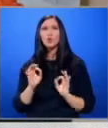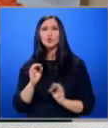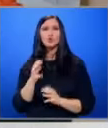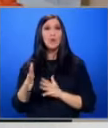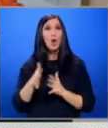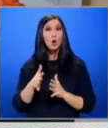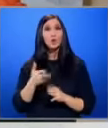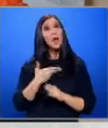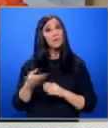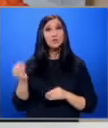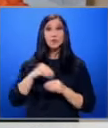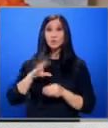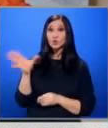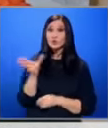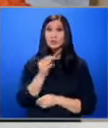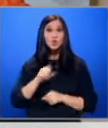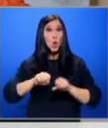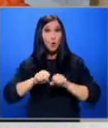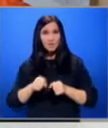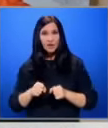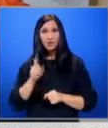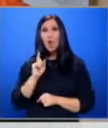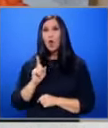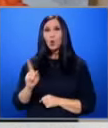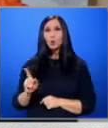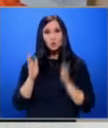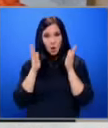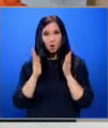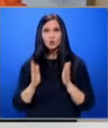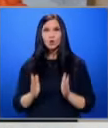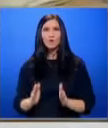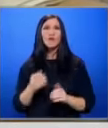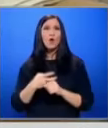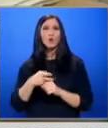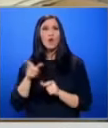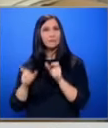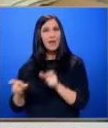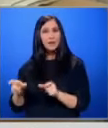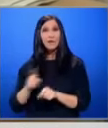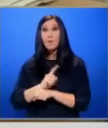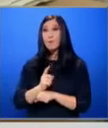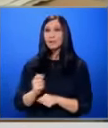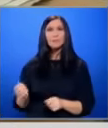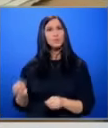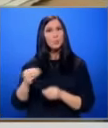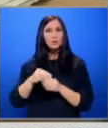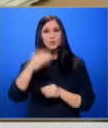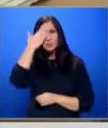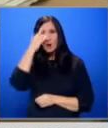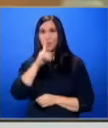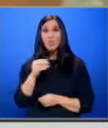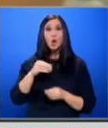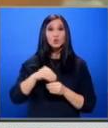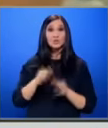Вече се включват всички увреждания, които са установени от лекарите. В момента придружаващите заболявания не